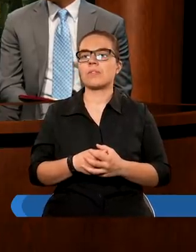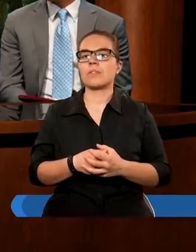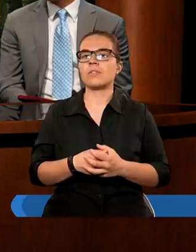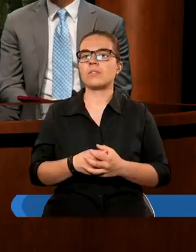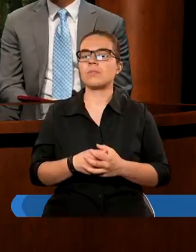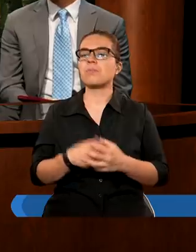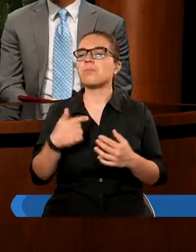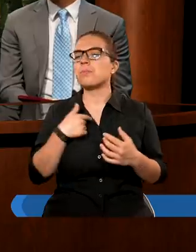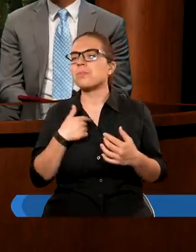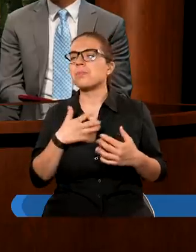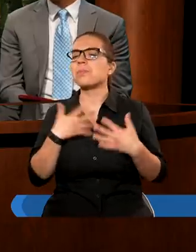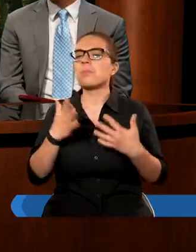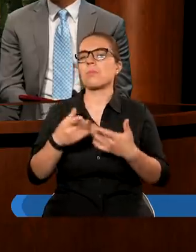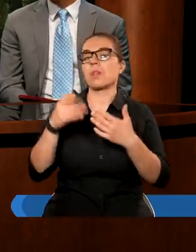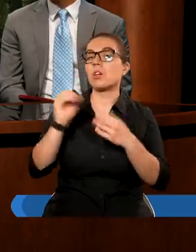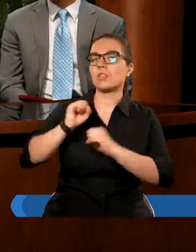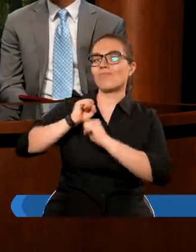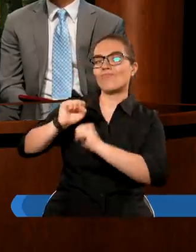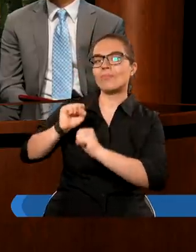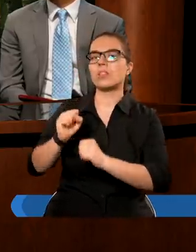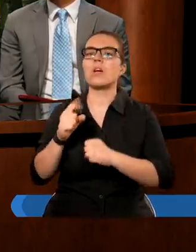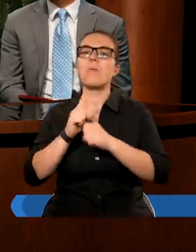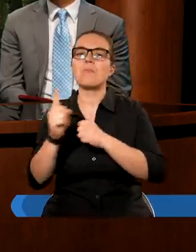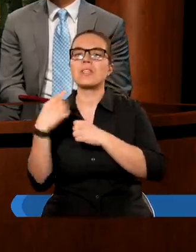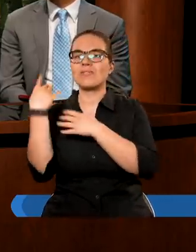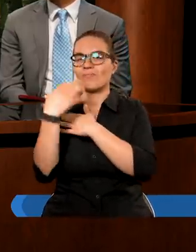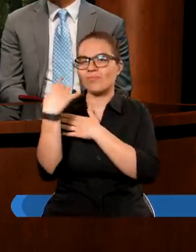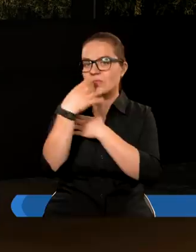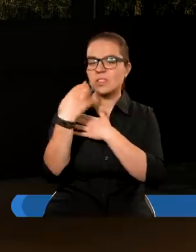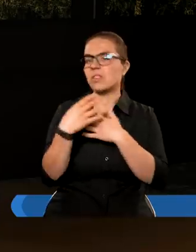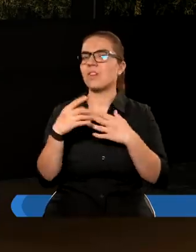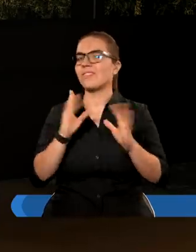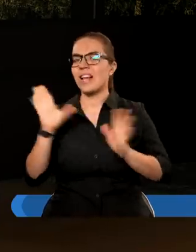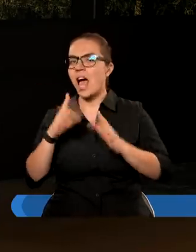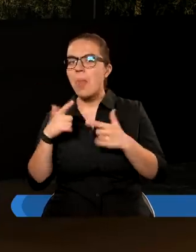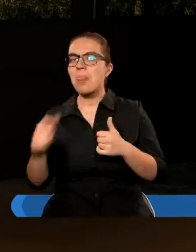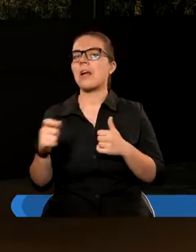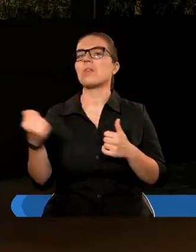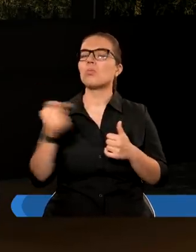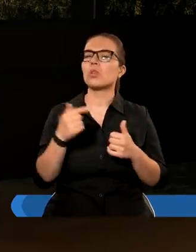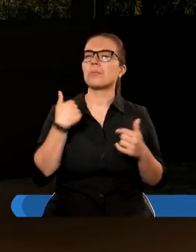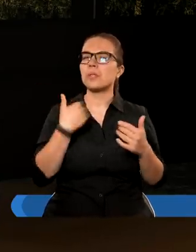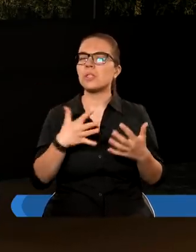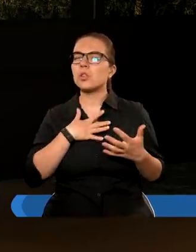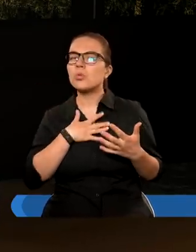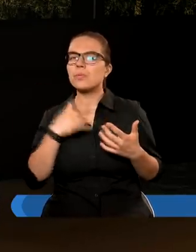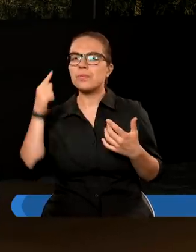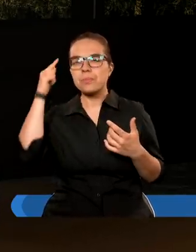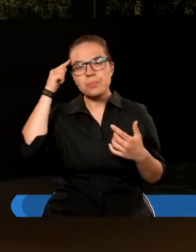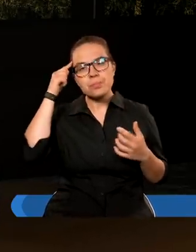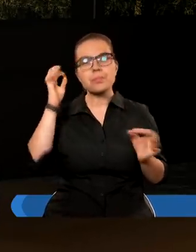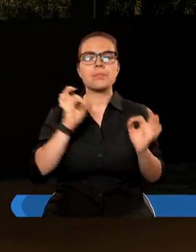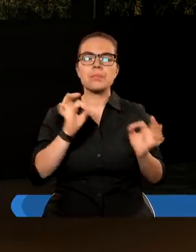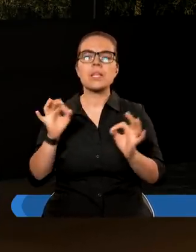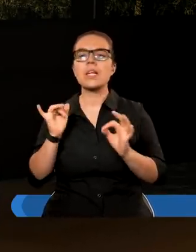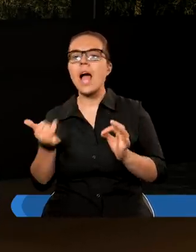W ustrzeżeniu się przed zwiedzeniami fałszywych proroków. Czyli musimy bardzo dobrze znać Pismo Święte, bo jak wiemy, to Pismo Święte jest